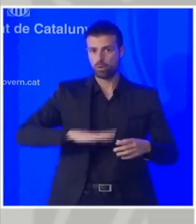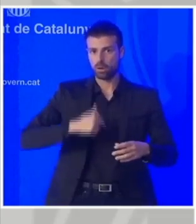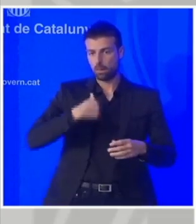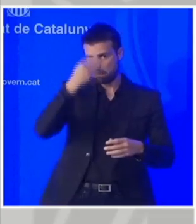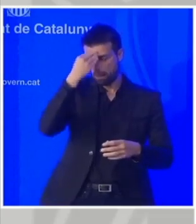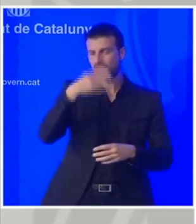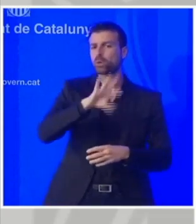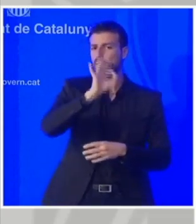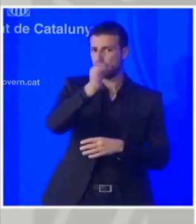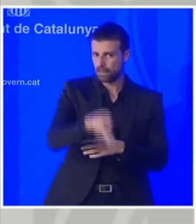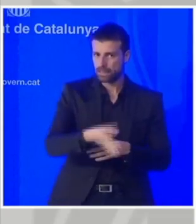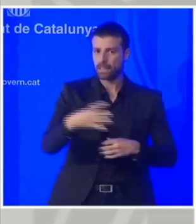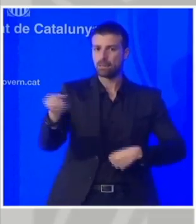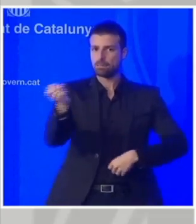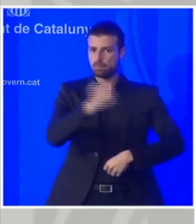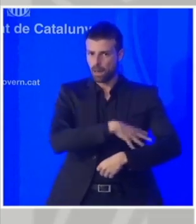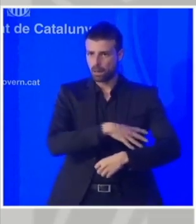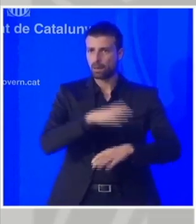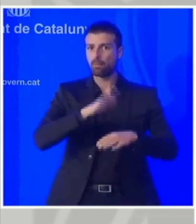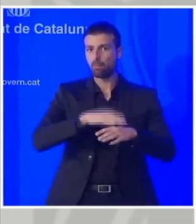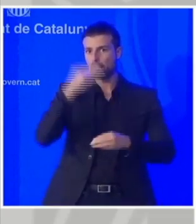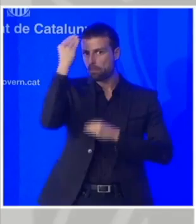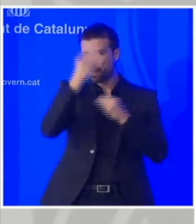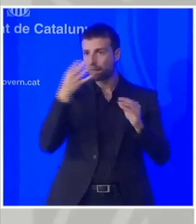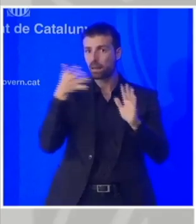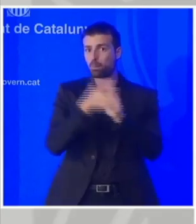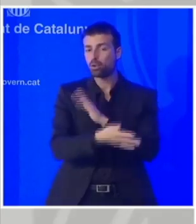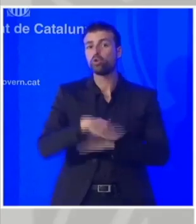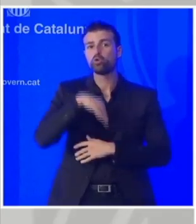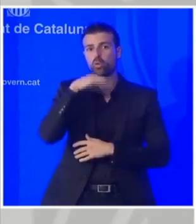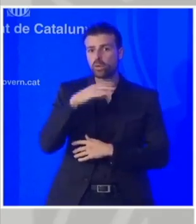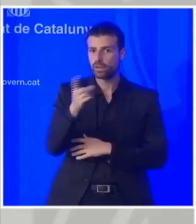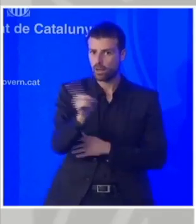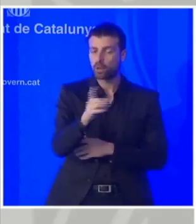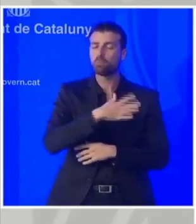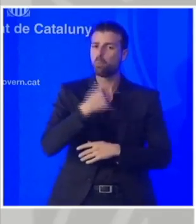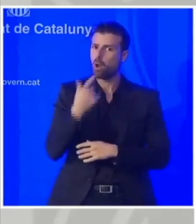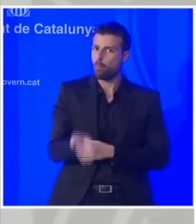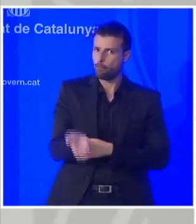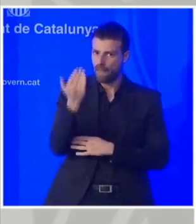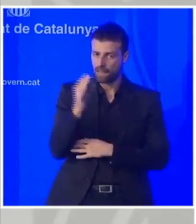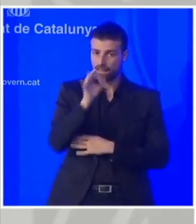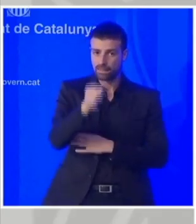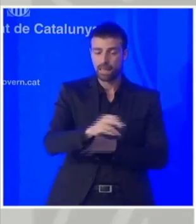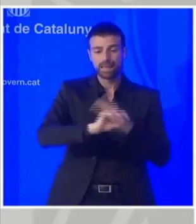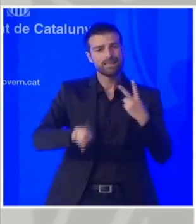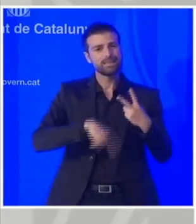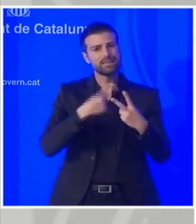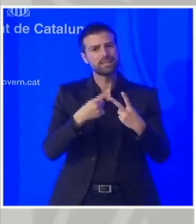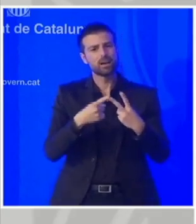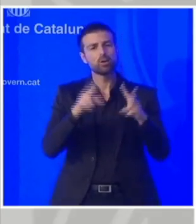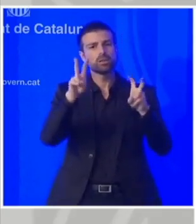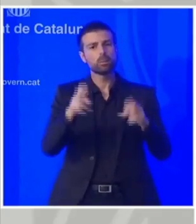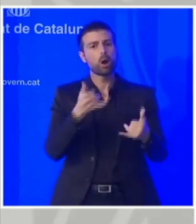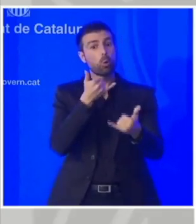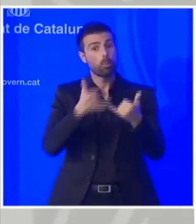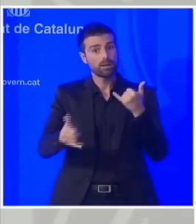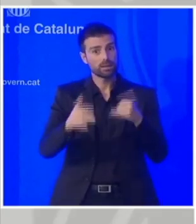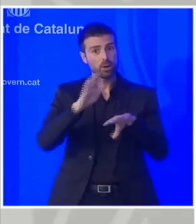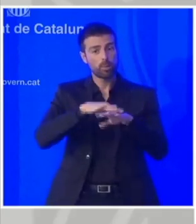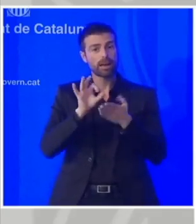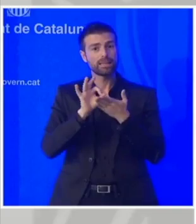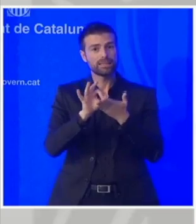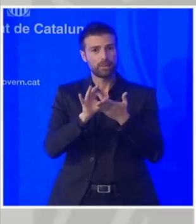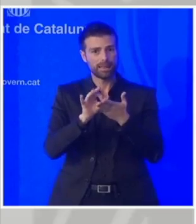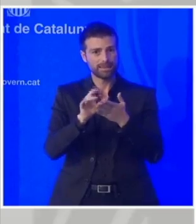que ara ens explicaran però que vostès pensen que queda curt i el volen revisar a'alça i l'altra aquesta segona línia compensatòria pels serveis amb